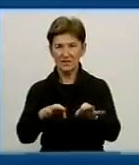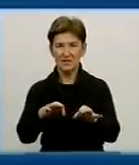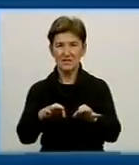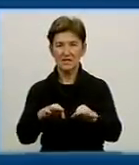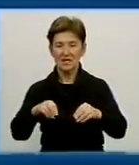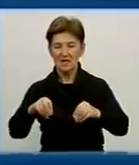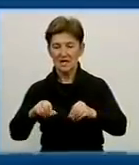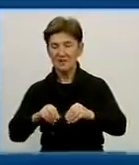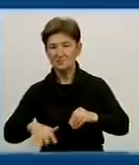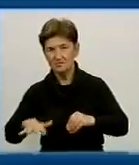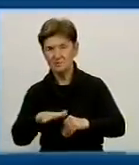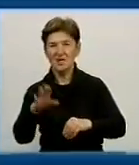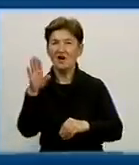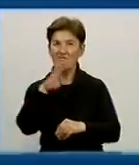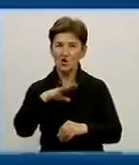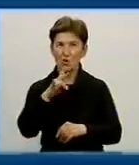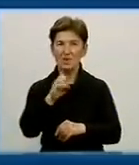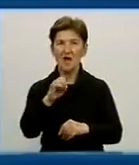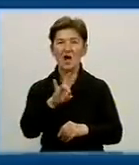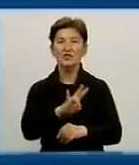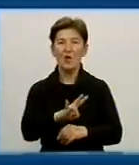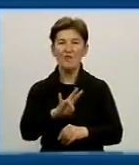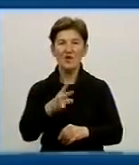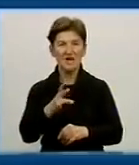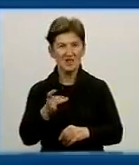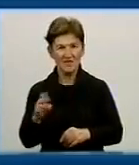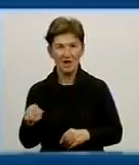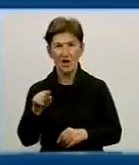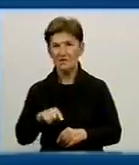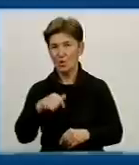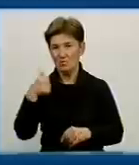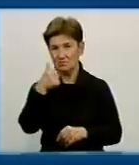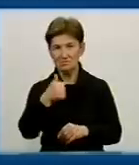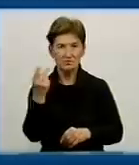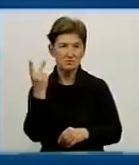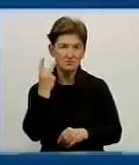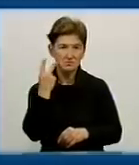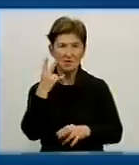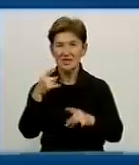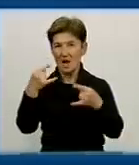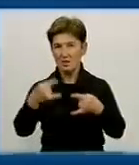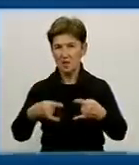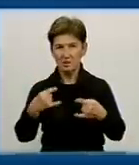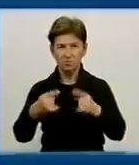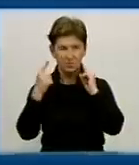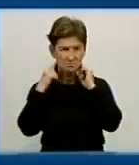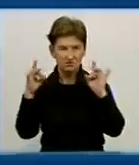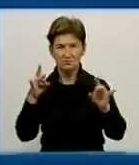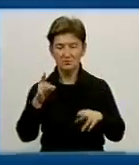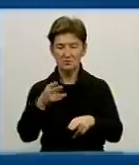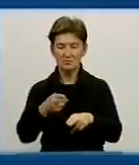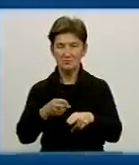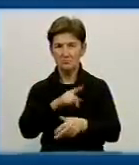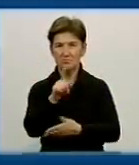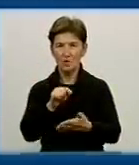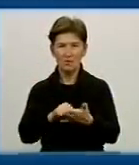ґрунтів, водою на Новомиколаївці. І цього року, оскільки постійно на телебаченні звучить гостро проблема харчування, ми